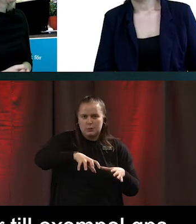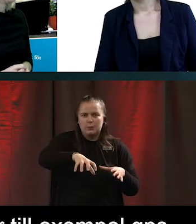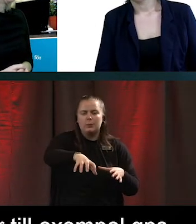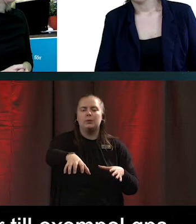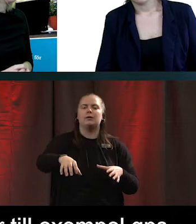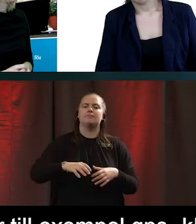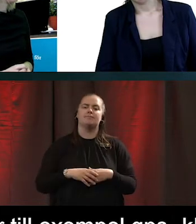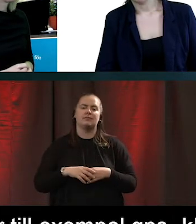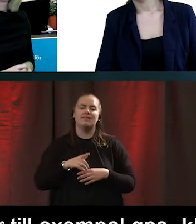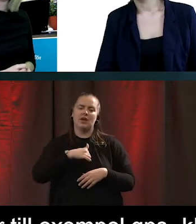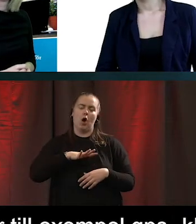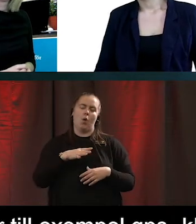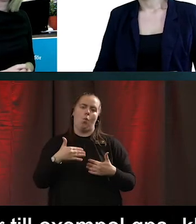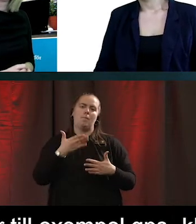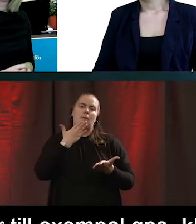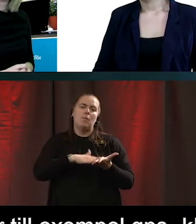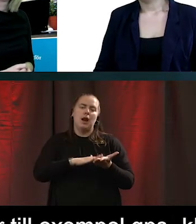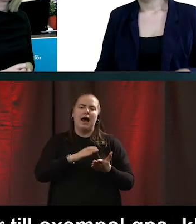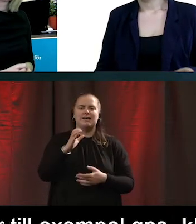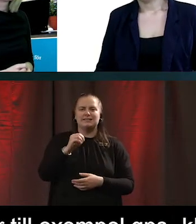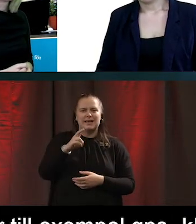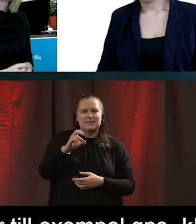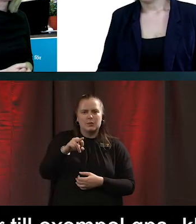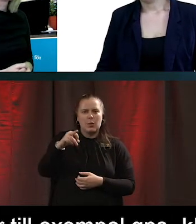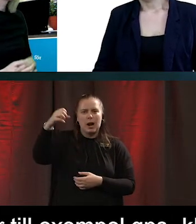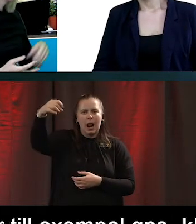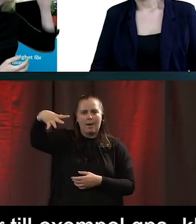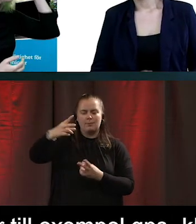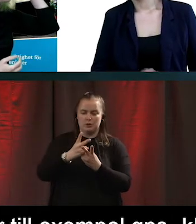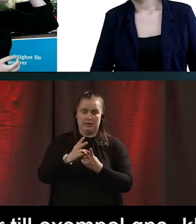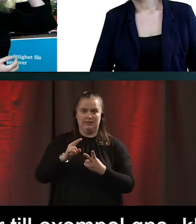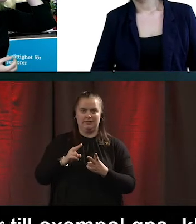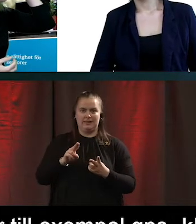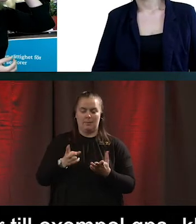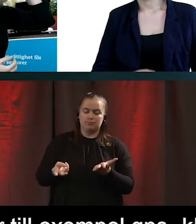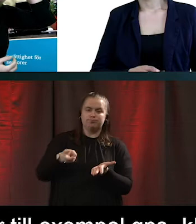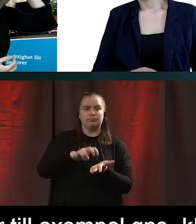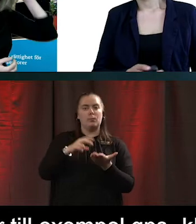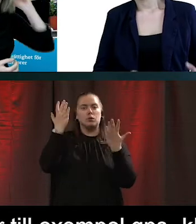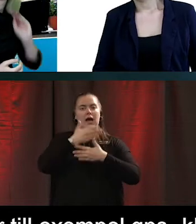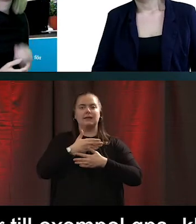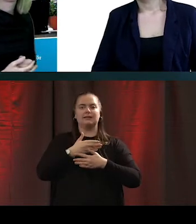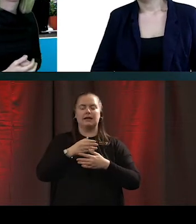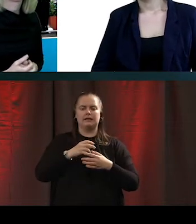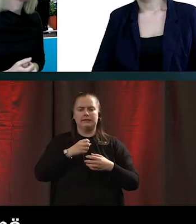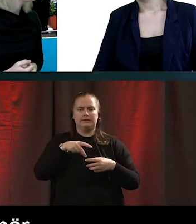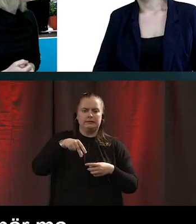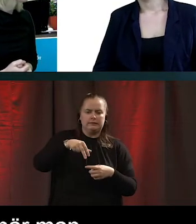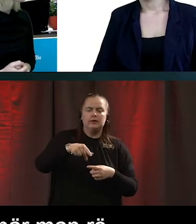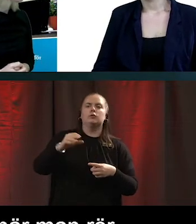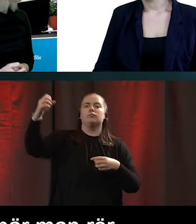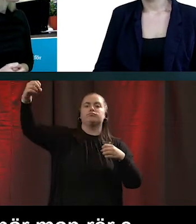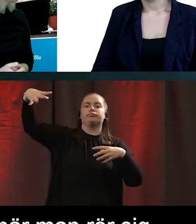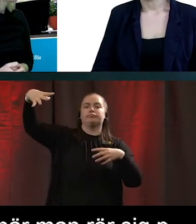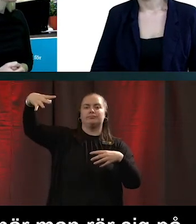väldigt populär sensorlampa som börjar lysa när man rör sig på natten. För det är många seniorer som lätt trillar på natten när det är